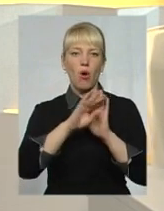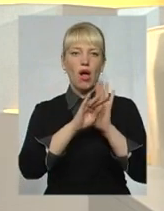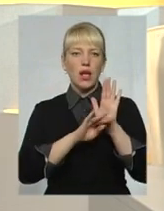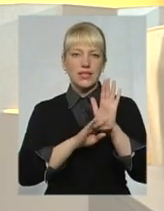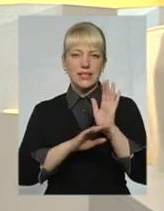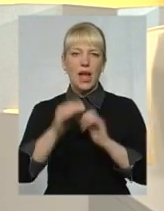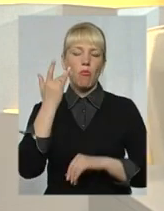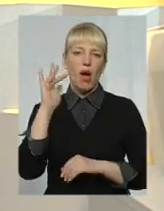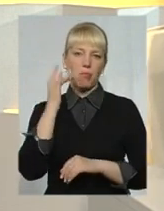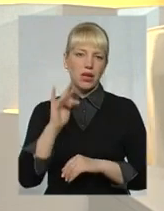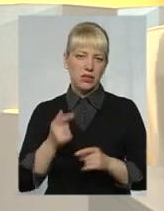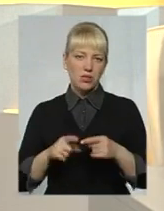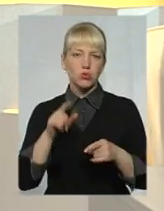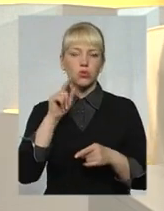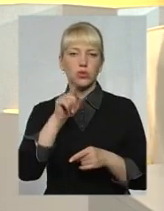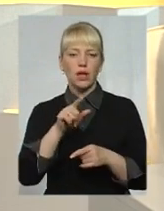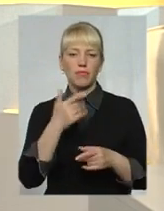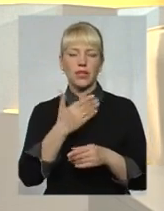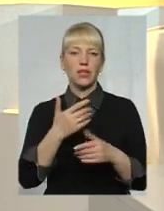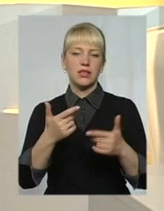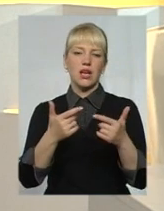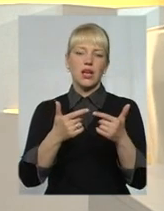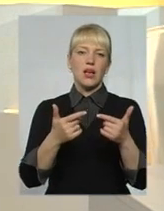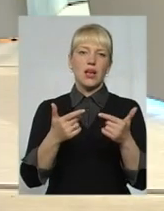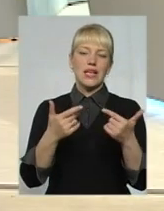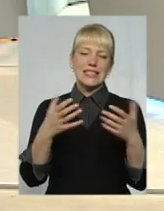їхні фостерні сім'ї,